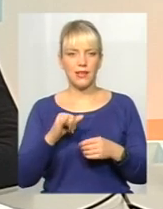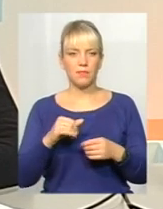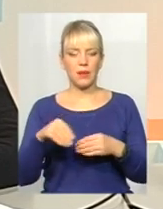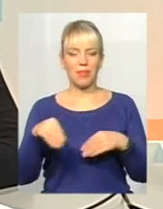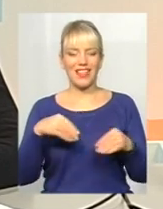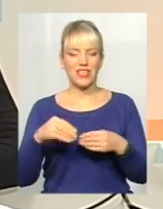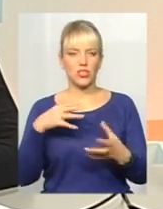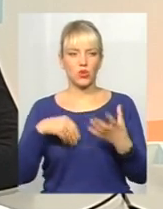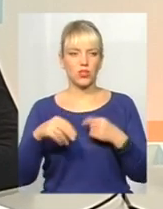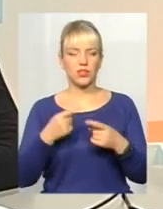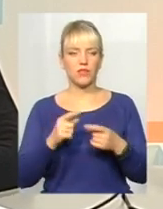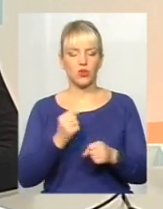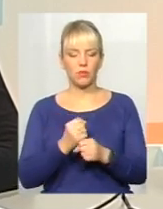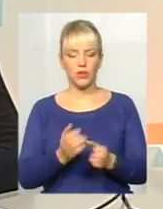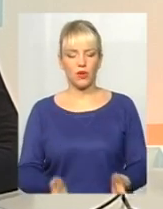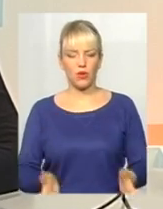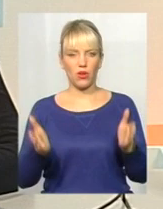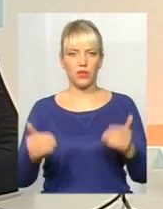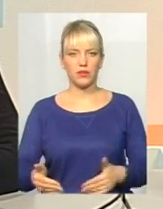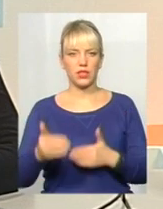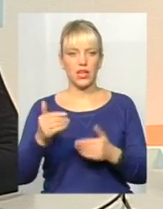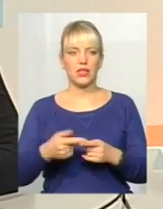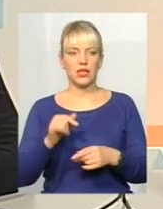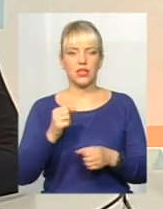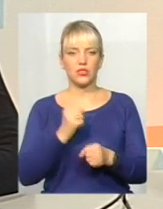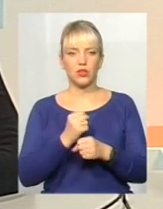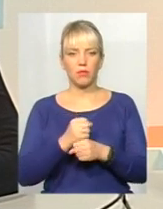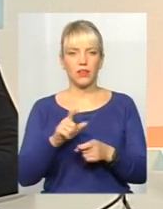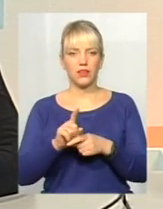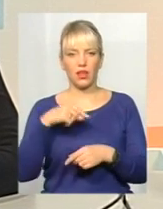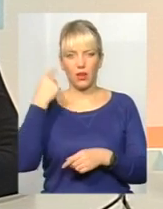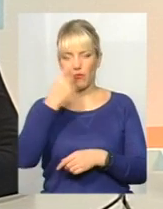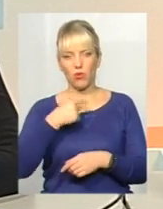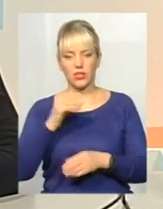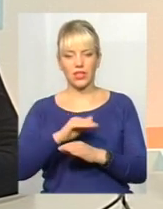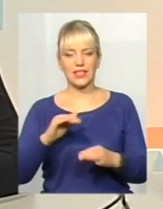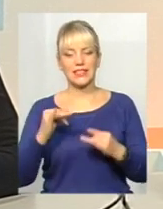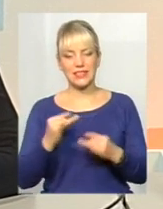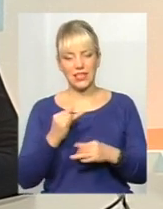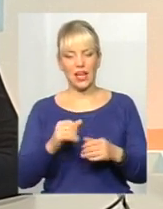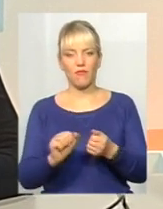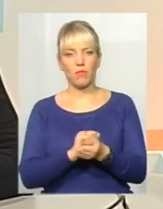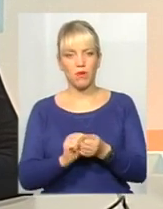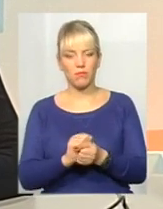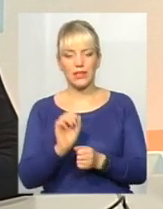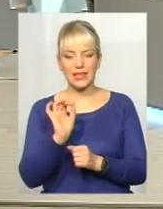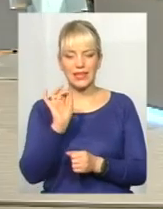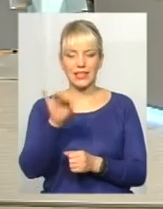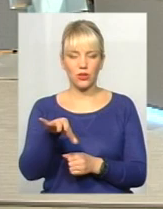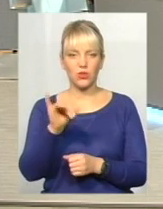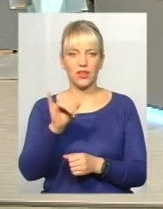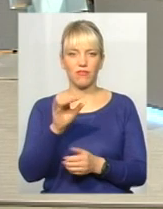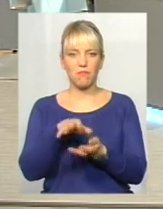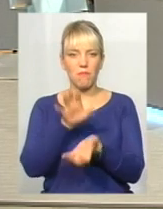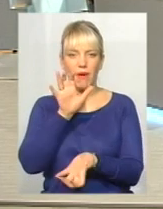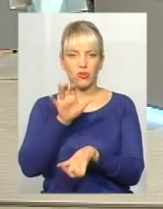контейнери, і вони якось їх прикрасили тематично мордичками. І дітям цікаво кинути цей папірець в цю пащу